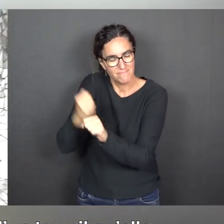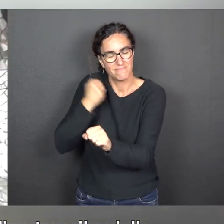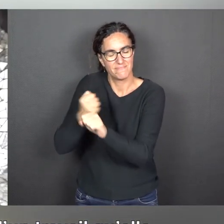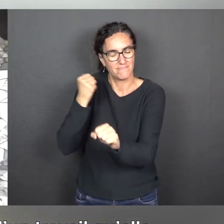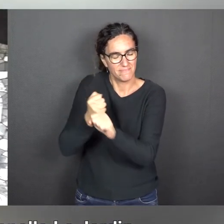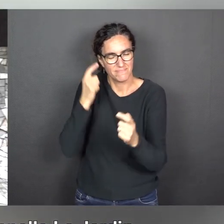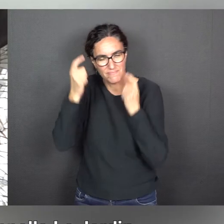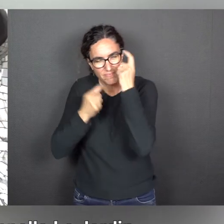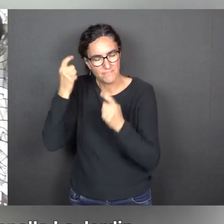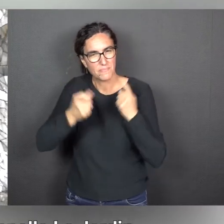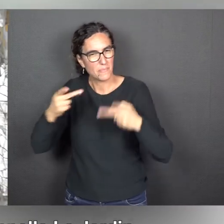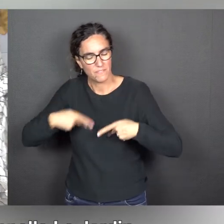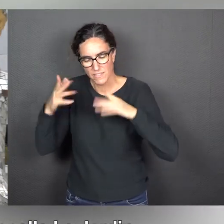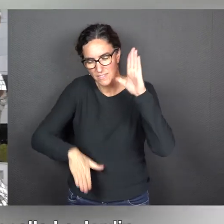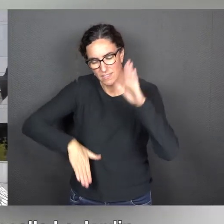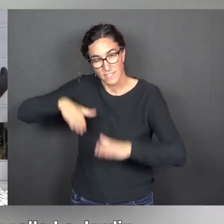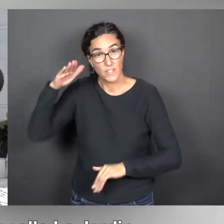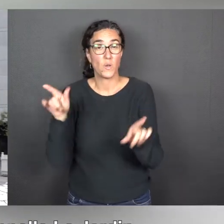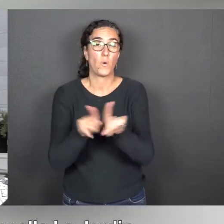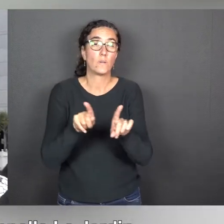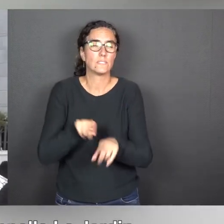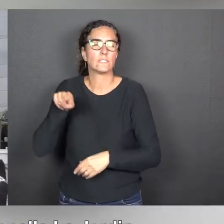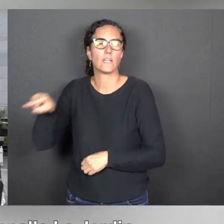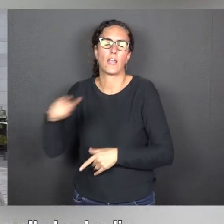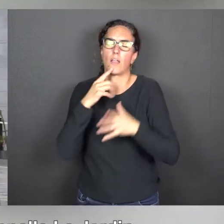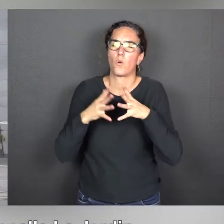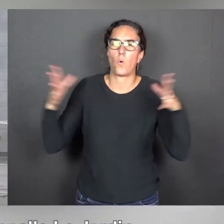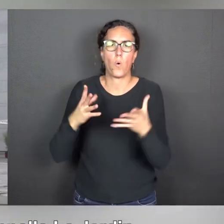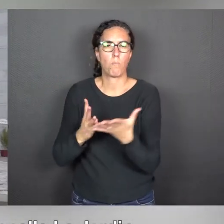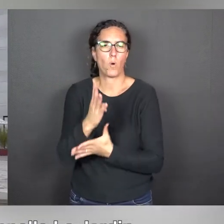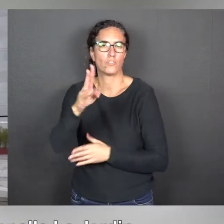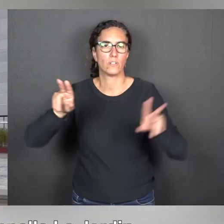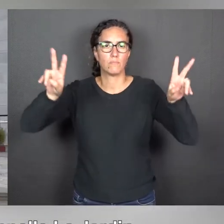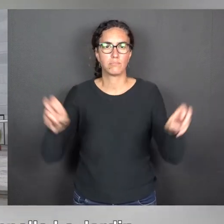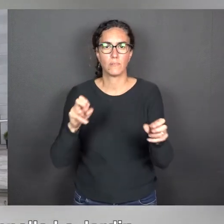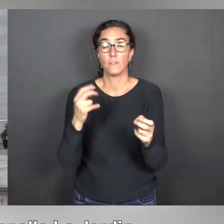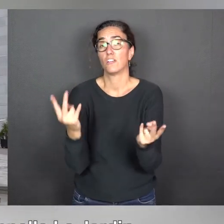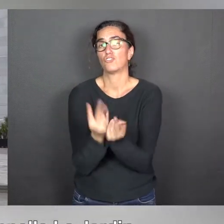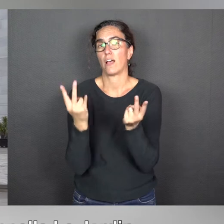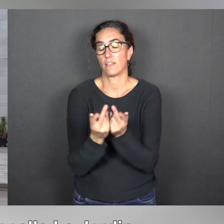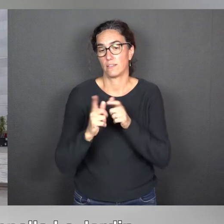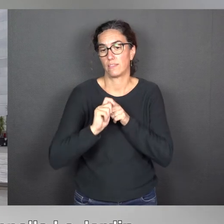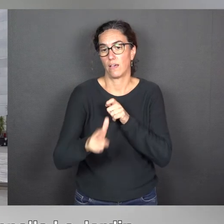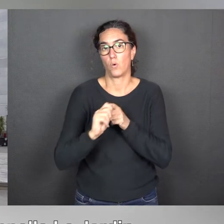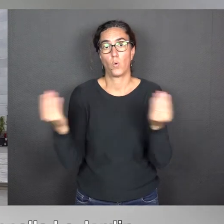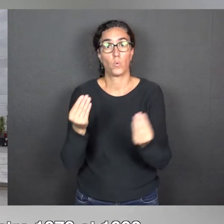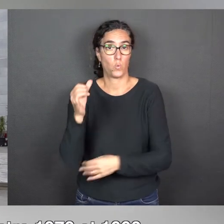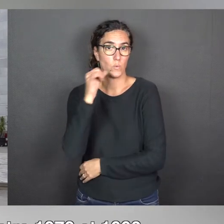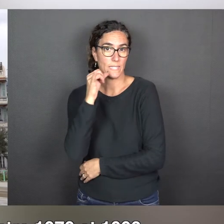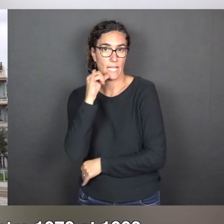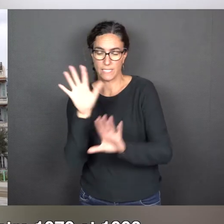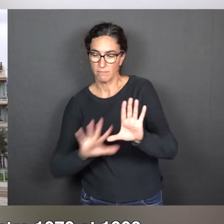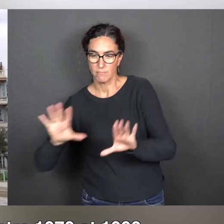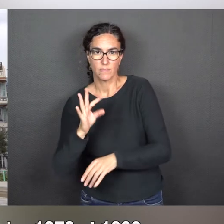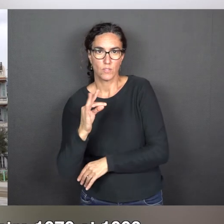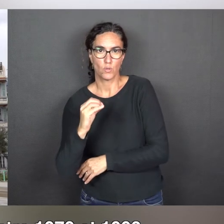'elle a réalisé aussi tout au long de sa vie. Elle a notamment réalisé un très grand projet qui s'appelle le Jardin des Tarots qui se trouve en Toscane, qu'elle